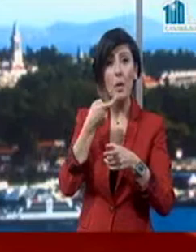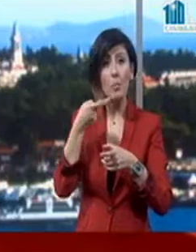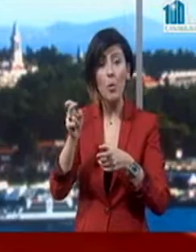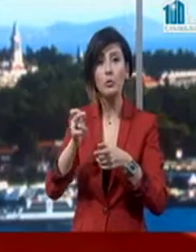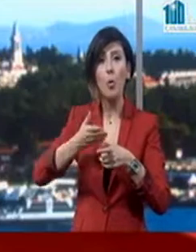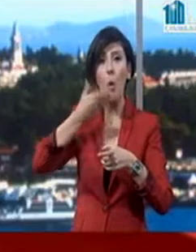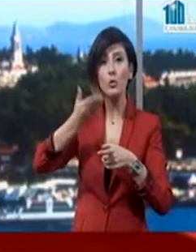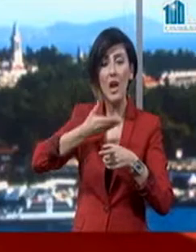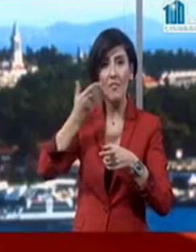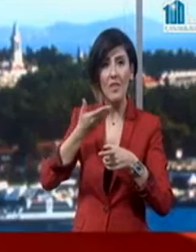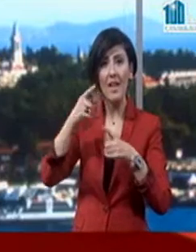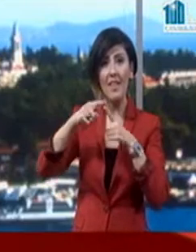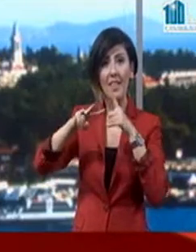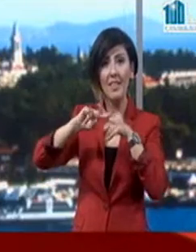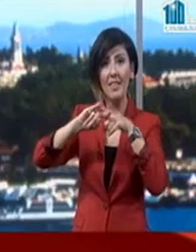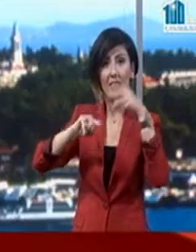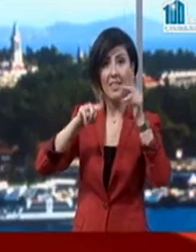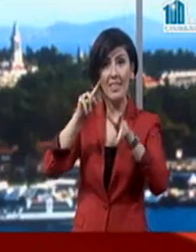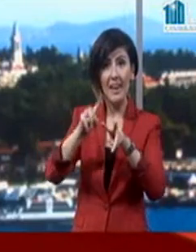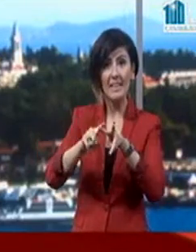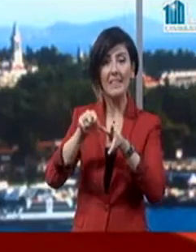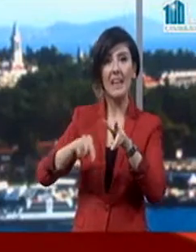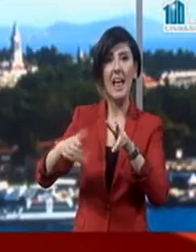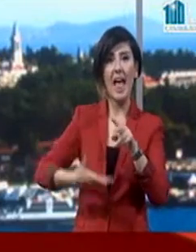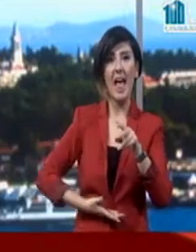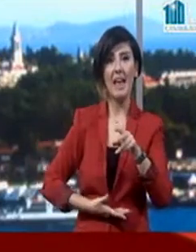ve tayin ekmeğinden oluşan asker tayını ikram etti.